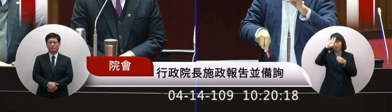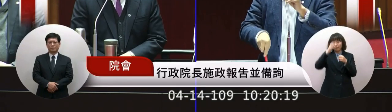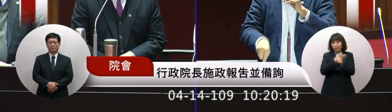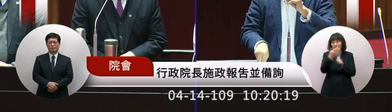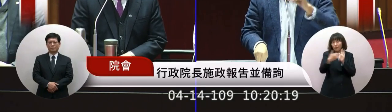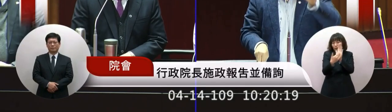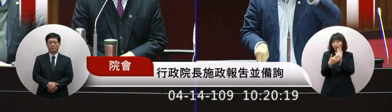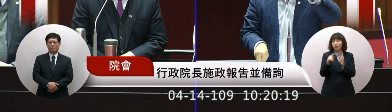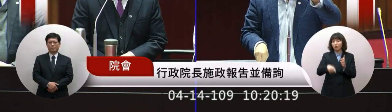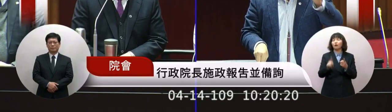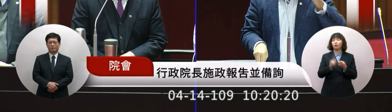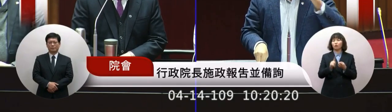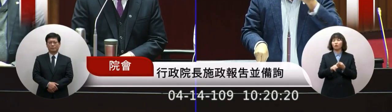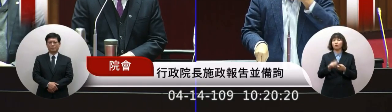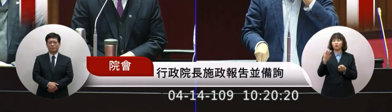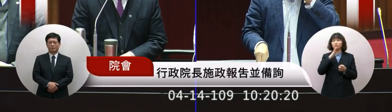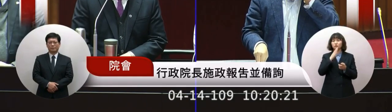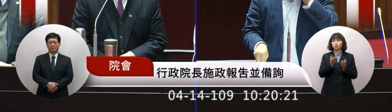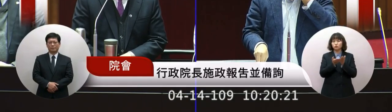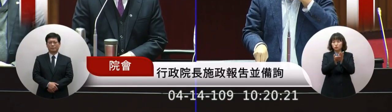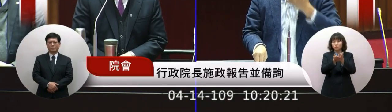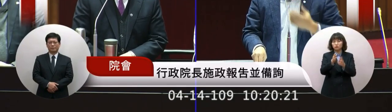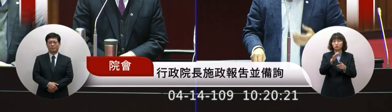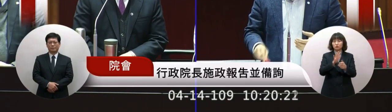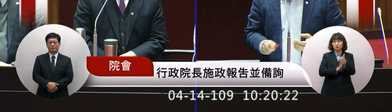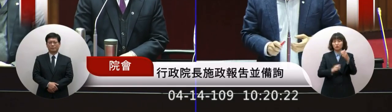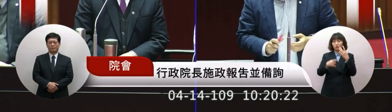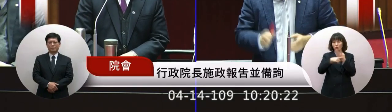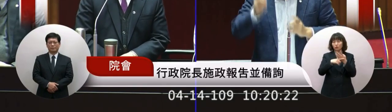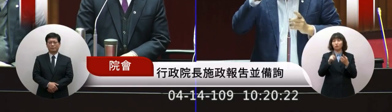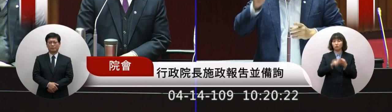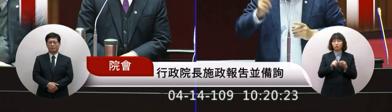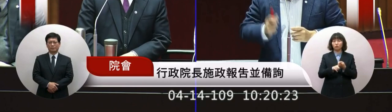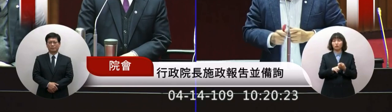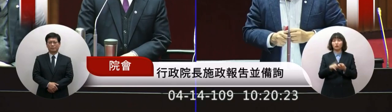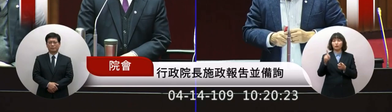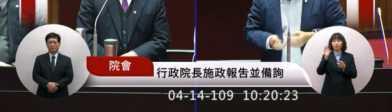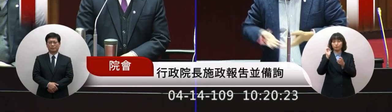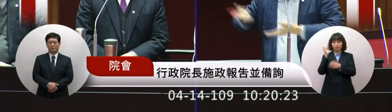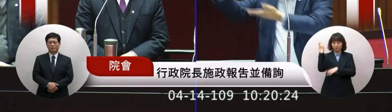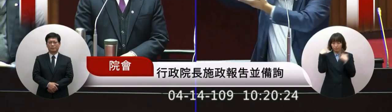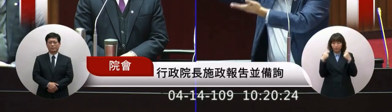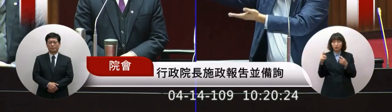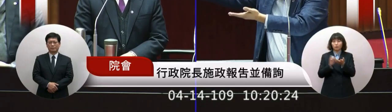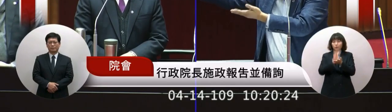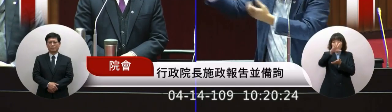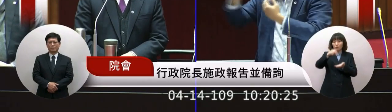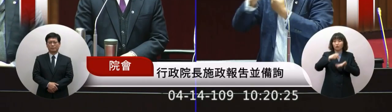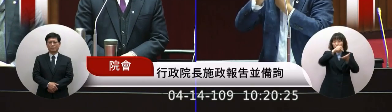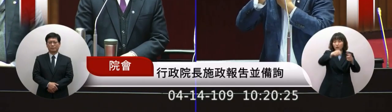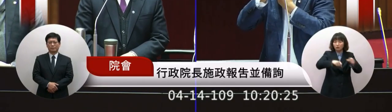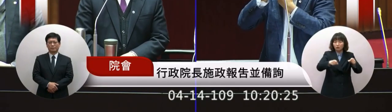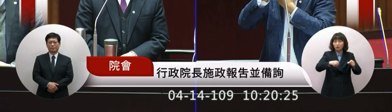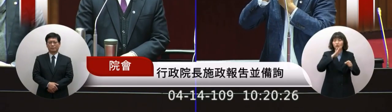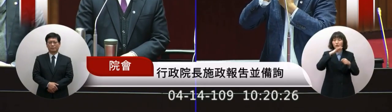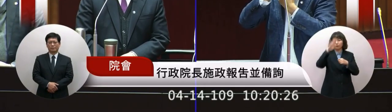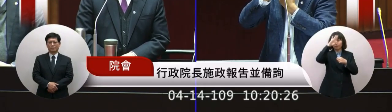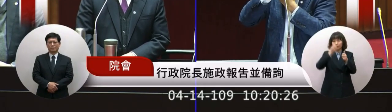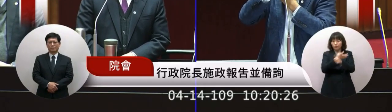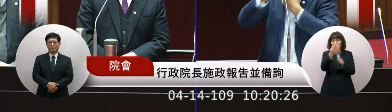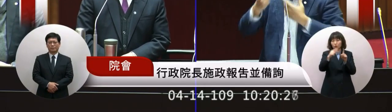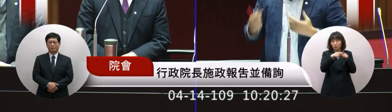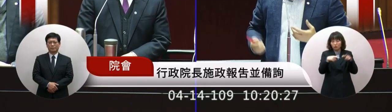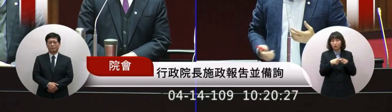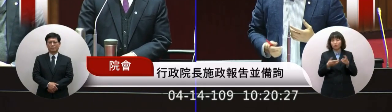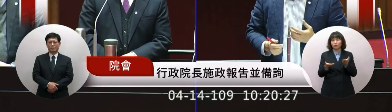發現一個餘月室沒問題次長餘月室本來幫你們補提案到你們防疫中心提案